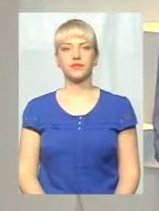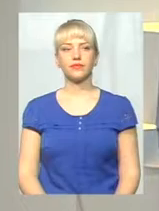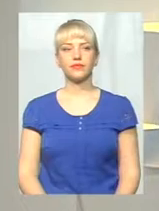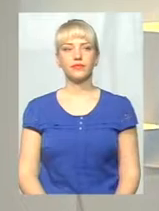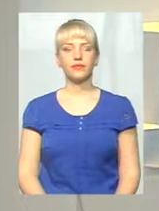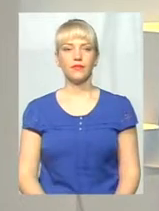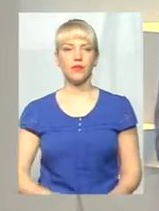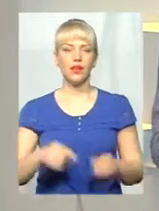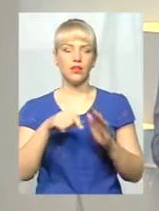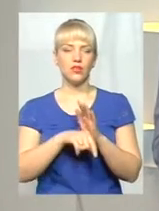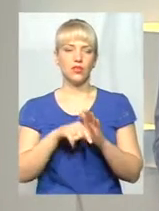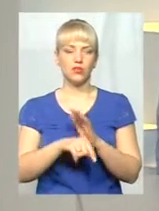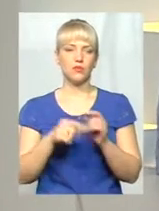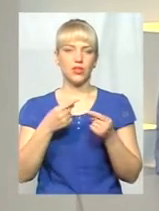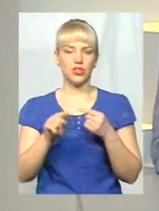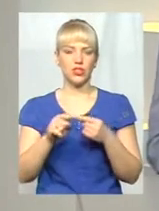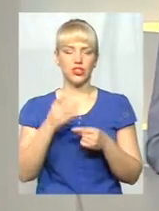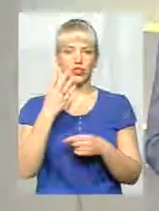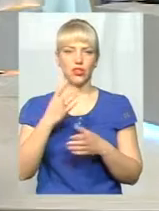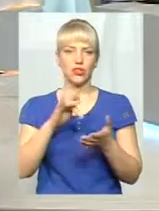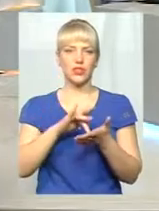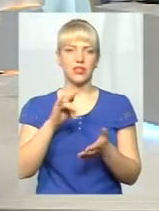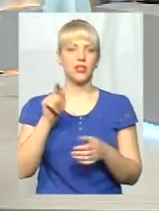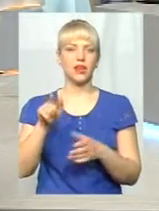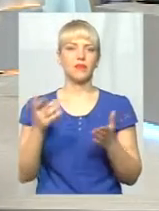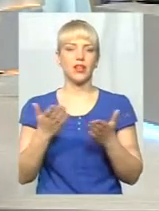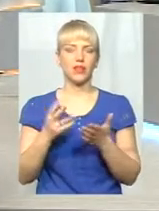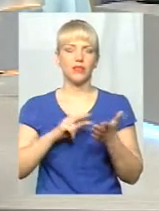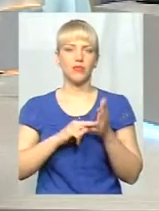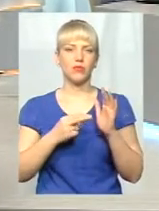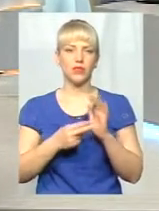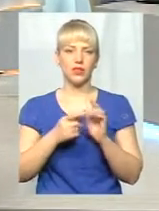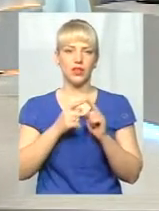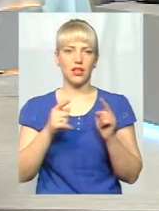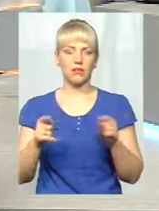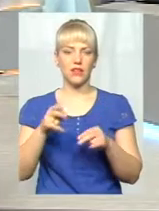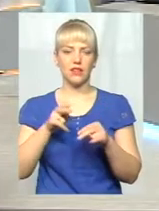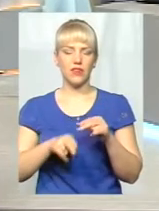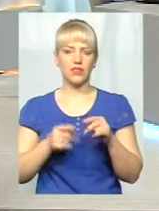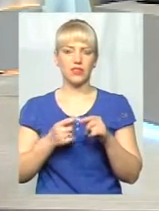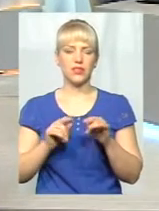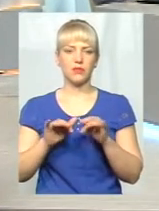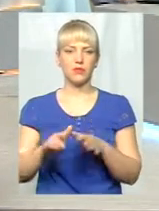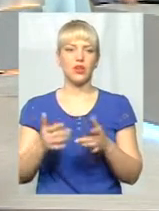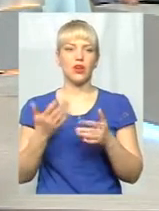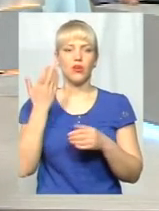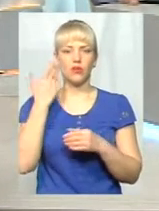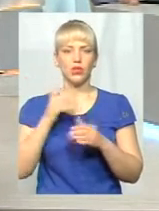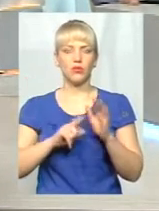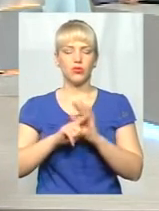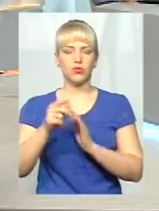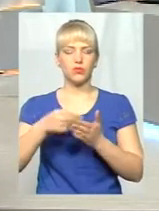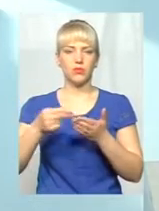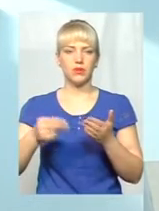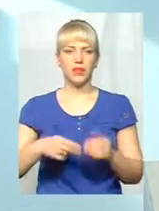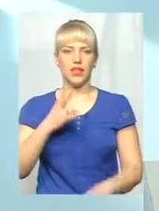От стосовно решти чотирьох центрів, там які прогнозовані терміни завершення цих процесів, коли вже візьметься підписувати? Понятіщину,